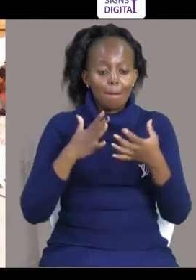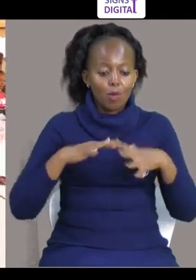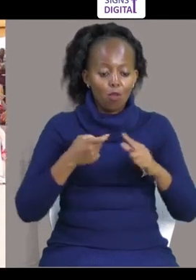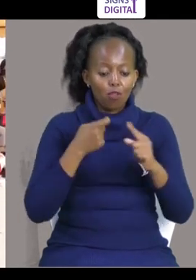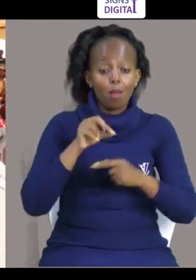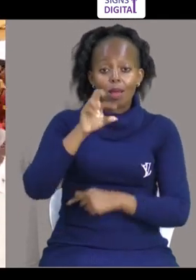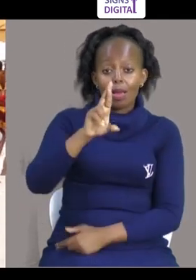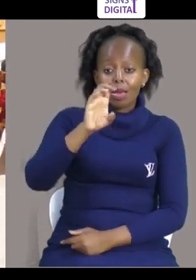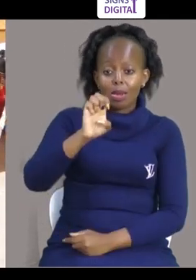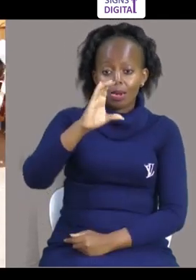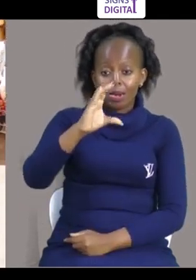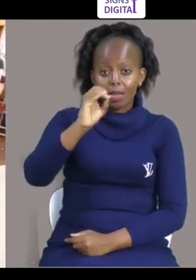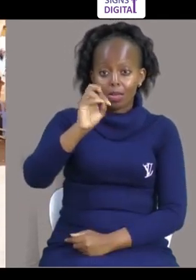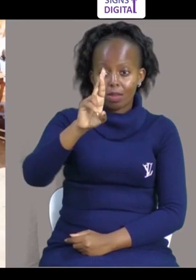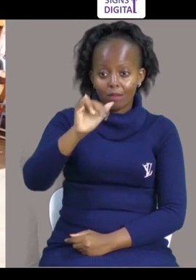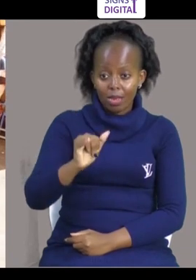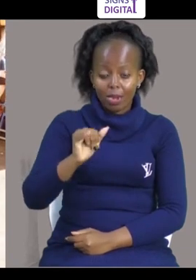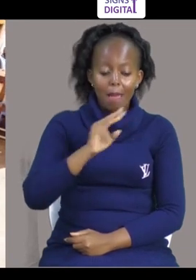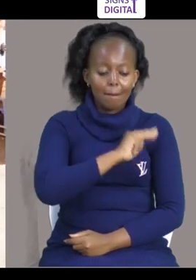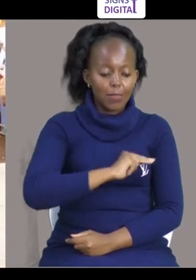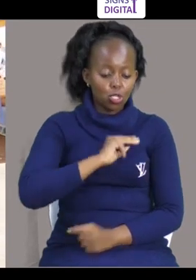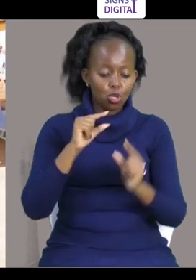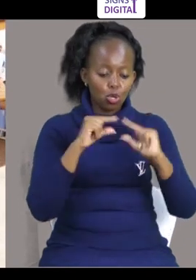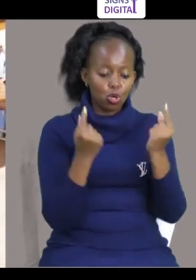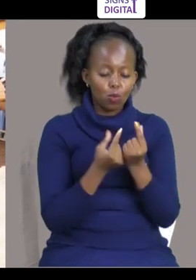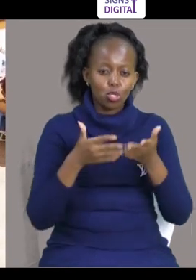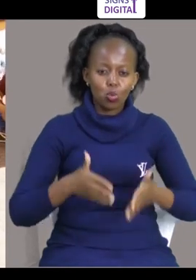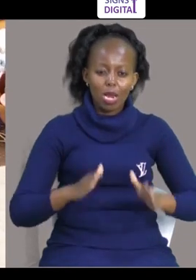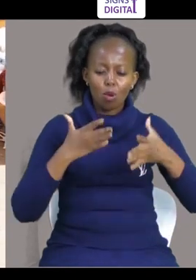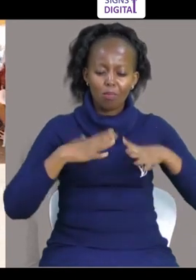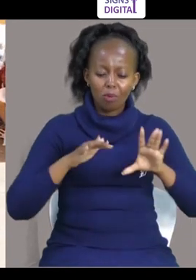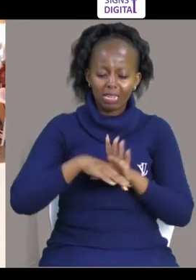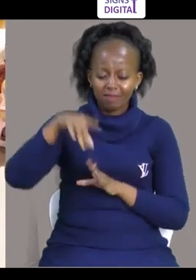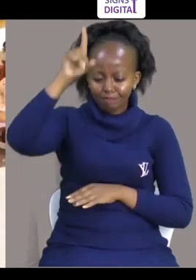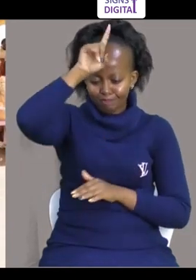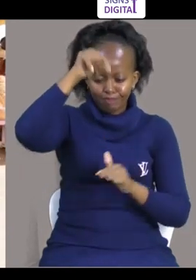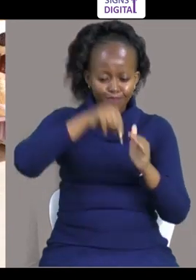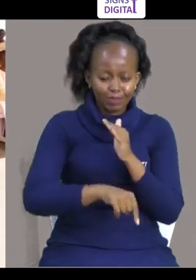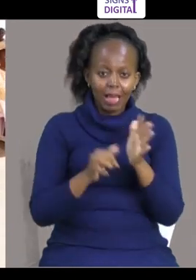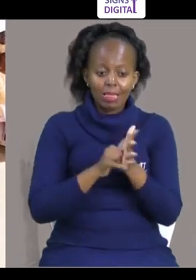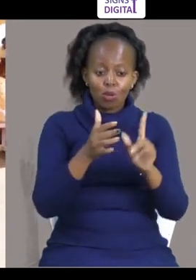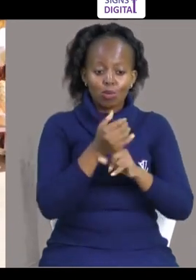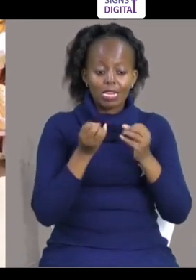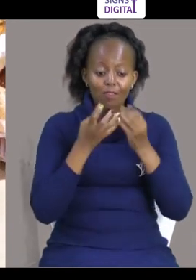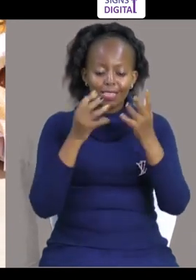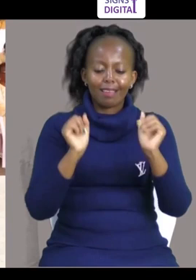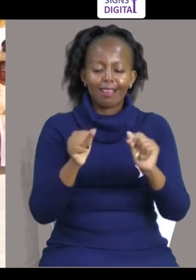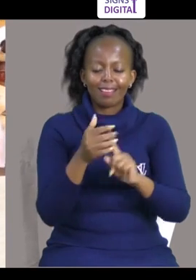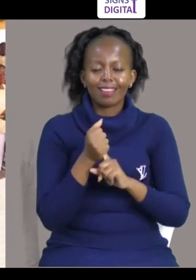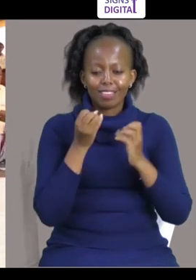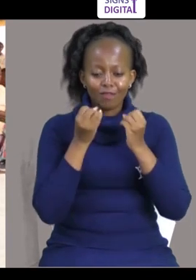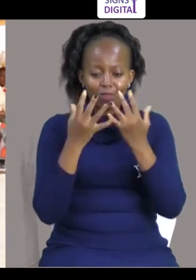Angalao Tuweze Kuleta Sherehi Hapa Hili Watu Wa Mashinari Ambao Hawafikiwi